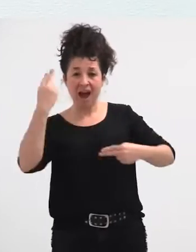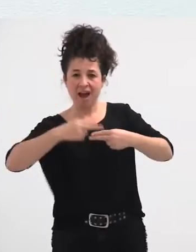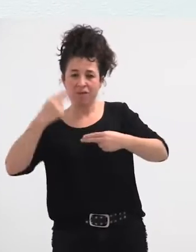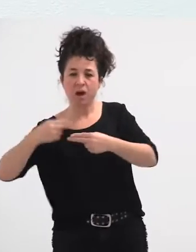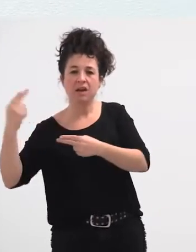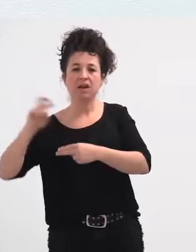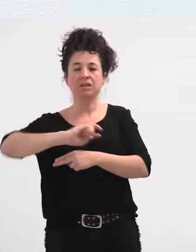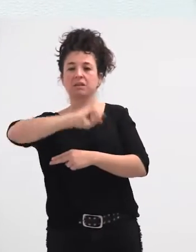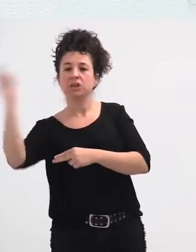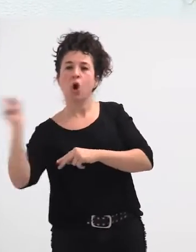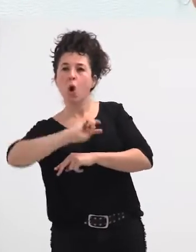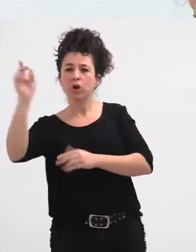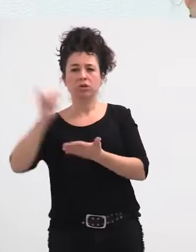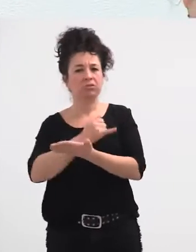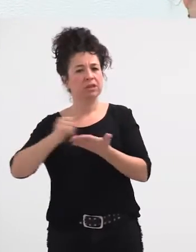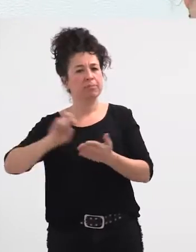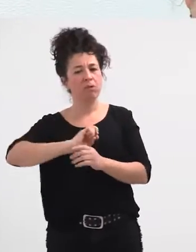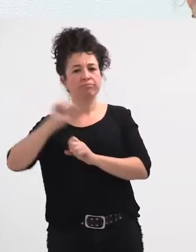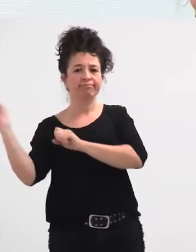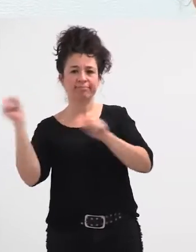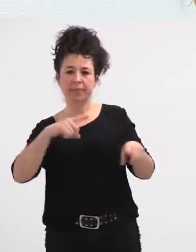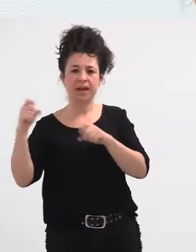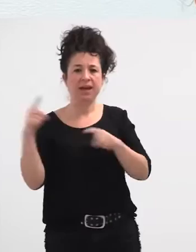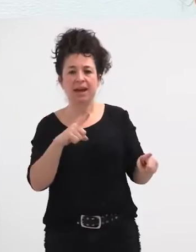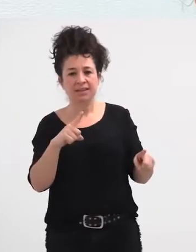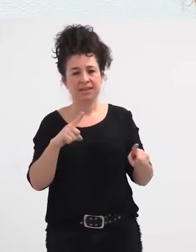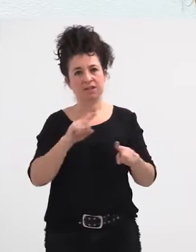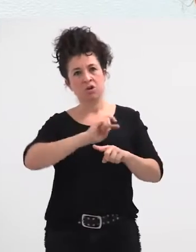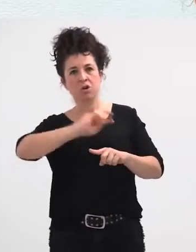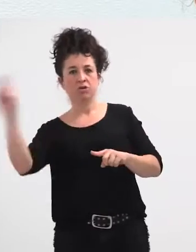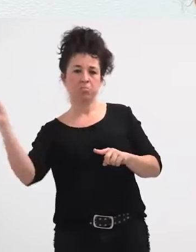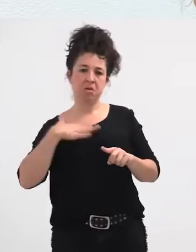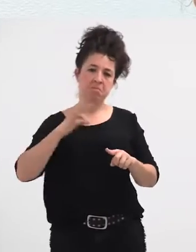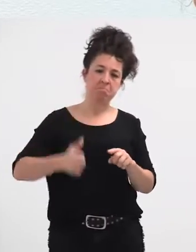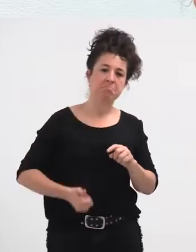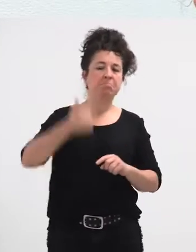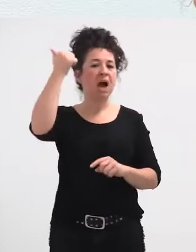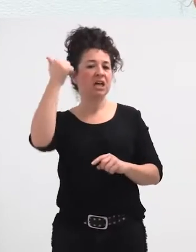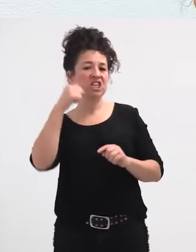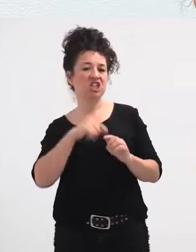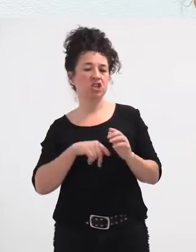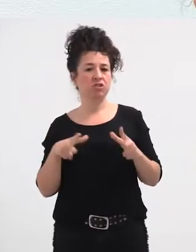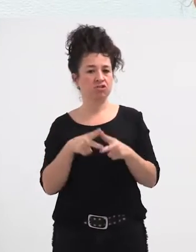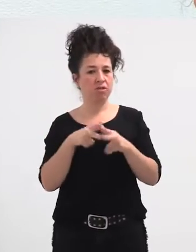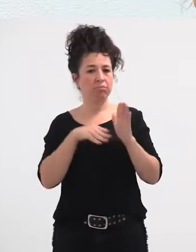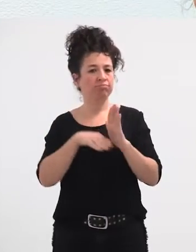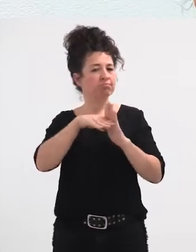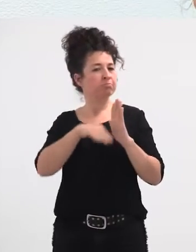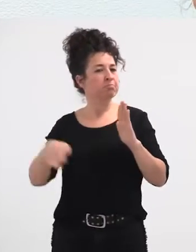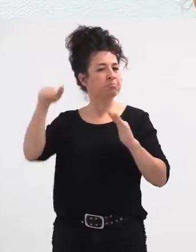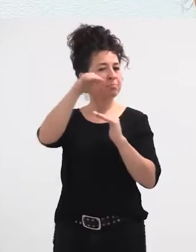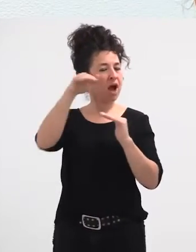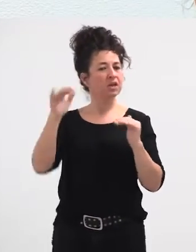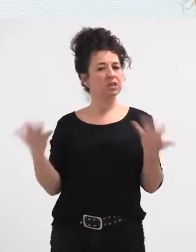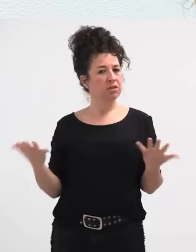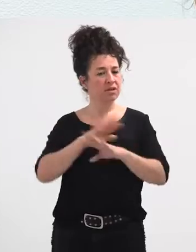horrela etorri dira beste etorkin batzuk beste posizio sozial bat eduki dutenak, eta